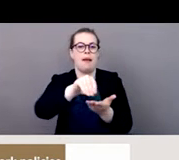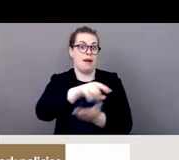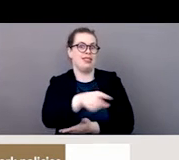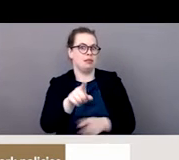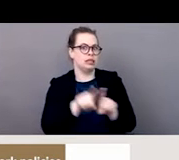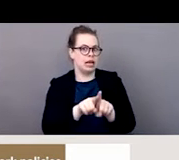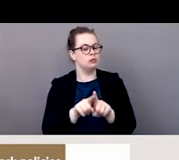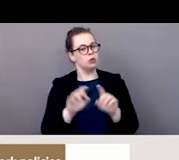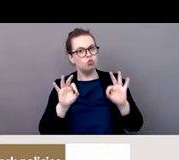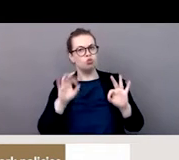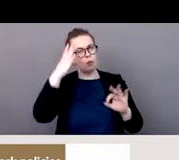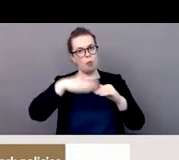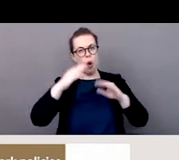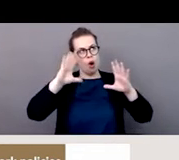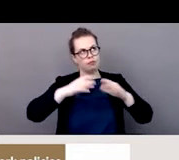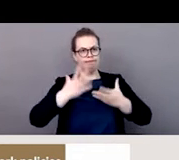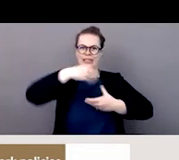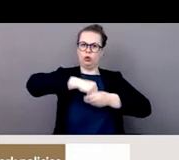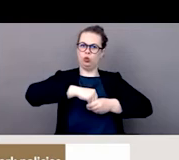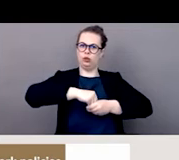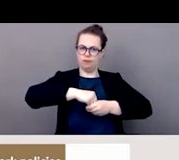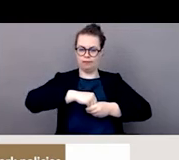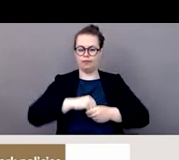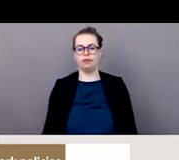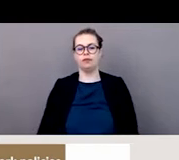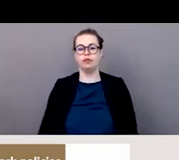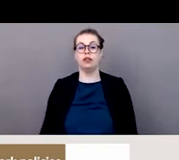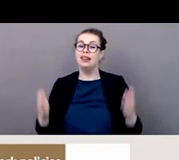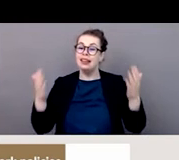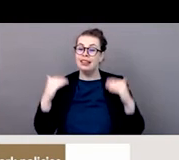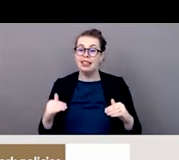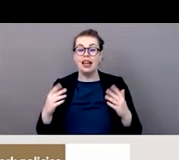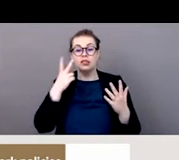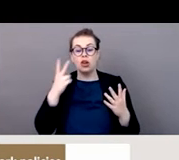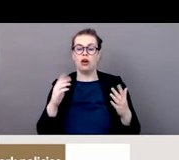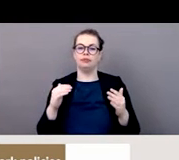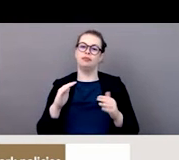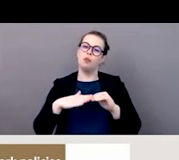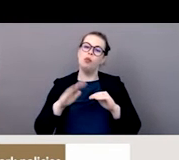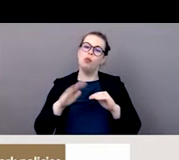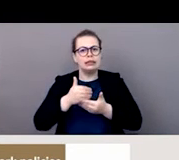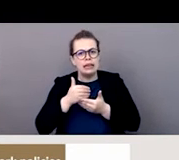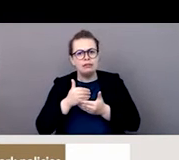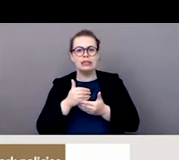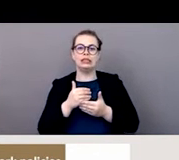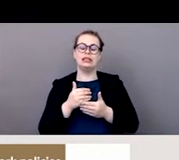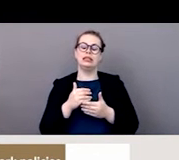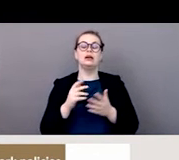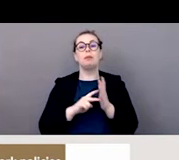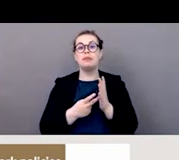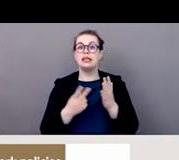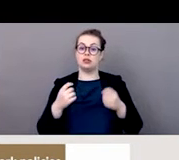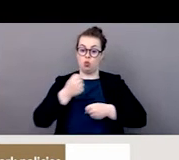cette sécurité dans le cadre de cette politique du travail. Nous avons aussi d'autres législations, d'autres mesures qui ont été faites aussi